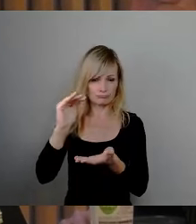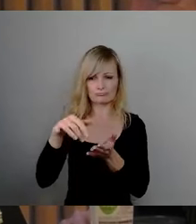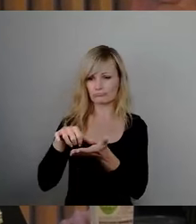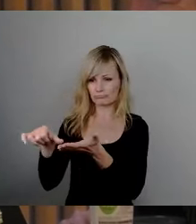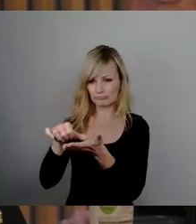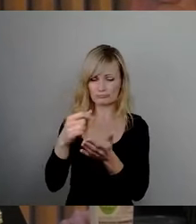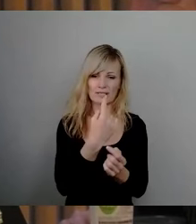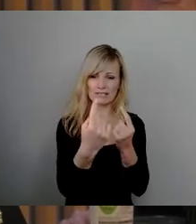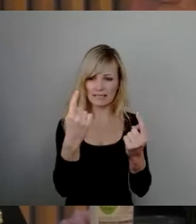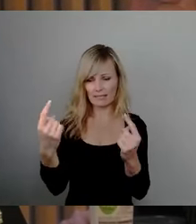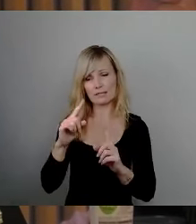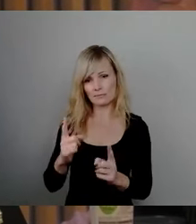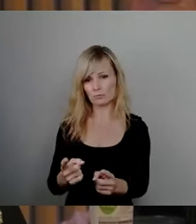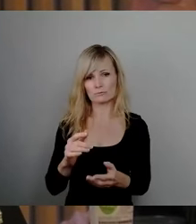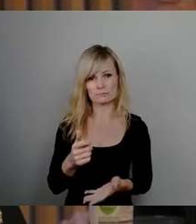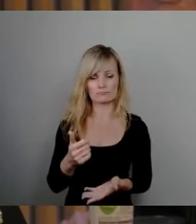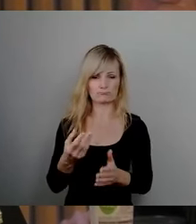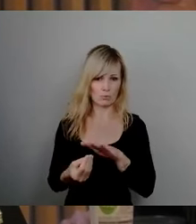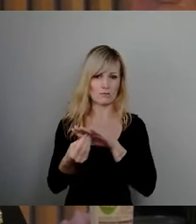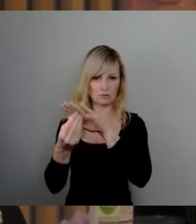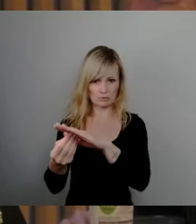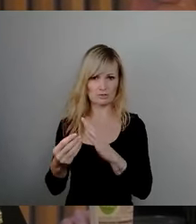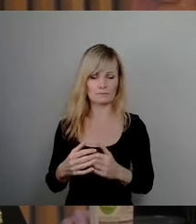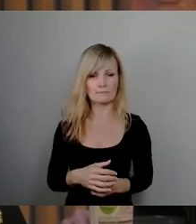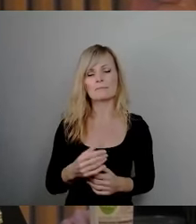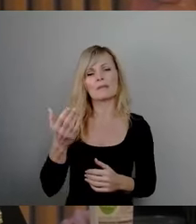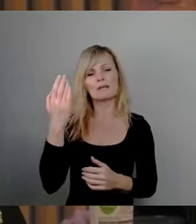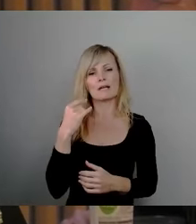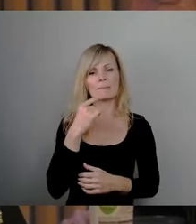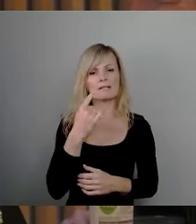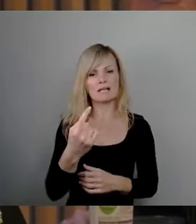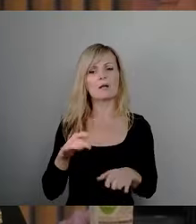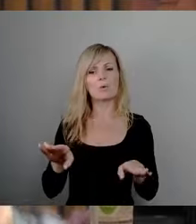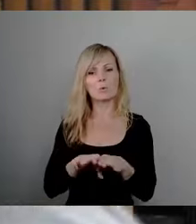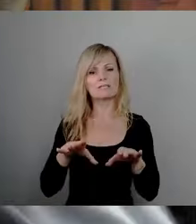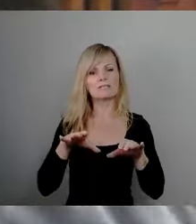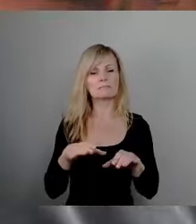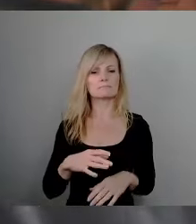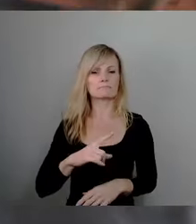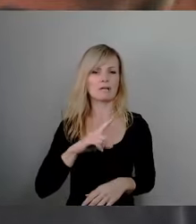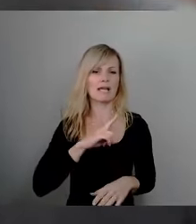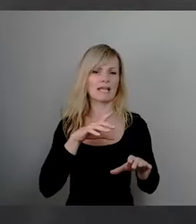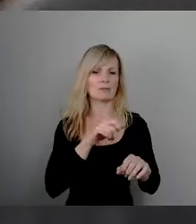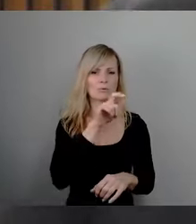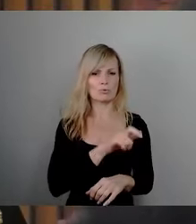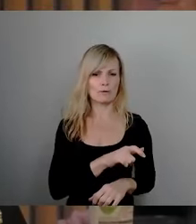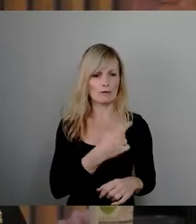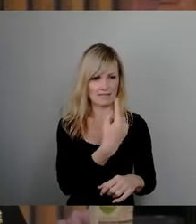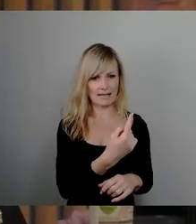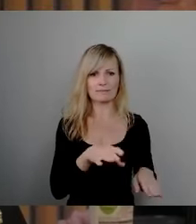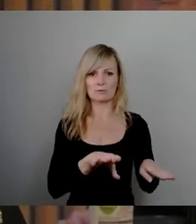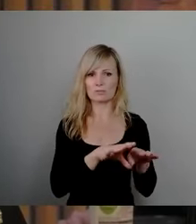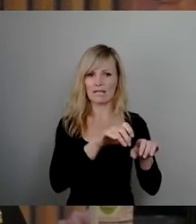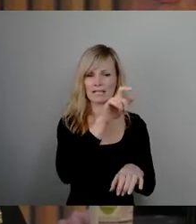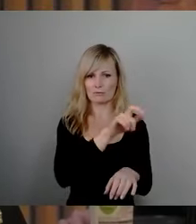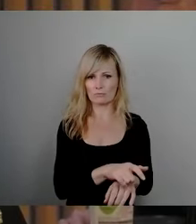Bundesverfassungsgerichtsentscheidung war eben der, dass Sie gesagt haben, die Grundeigentümer tragen im Vergleich zu anderen, die Steuern